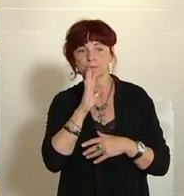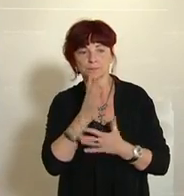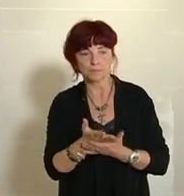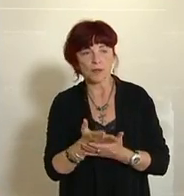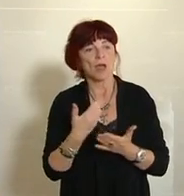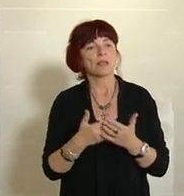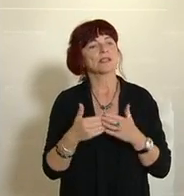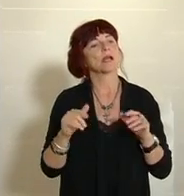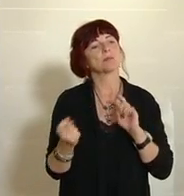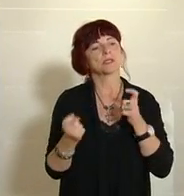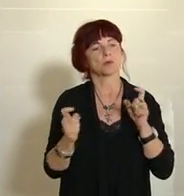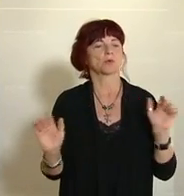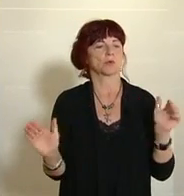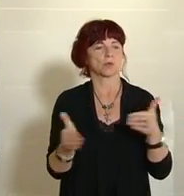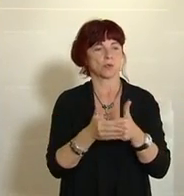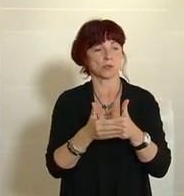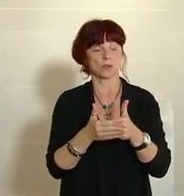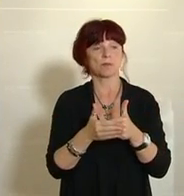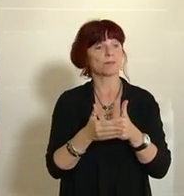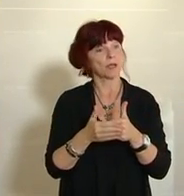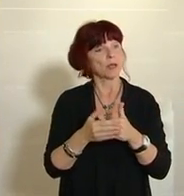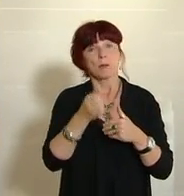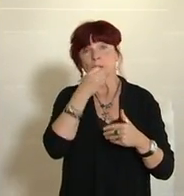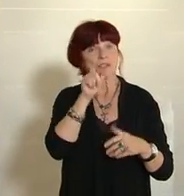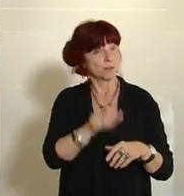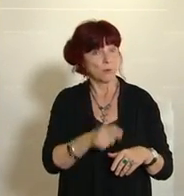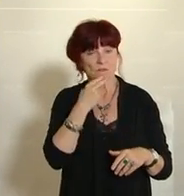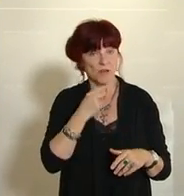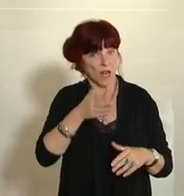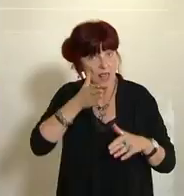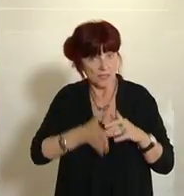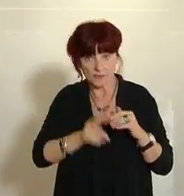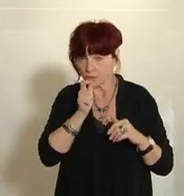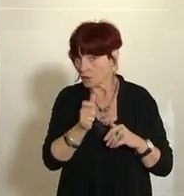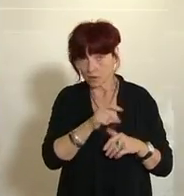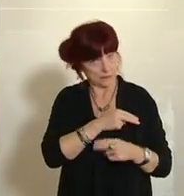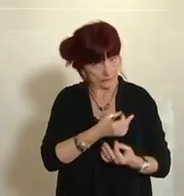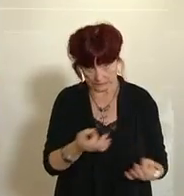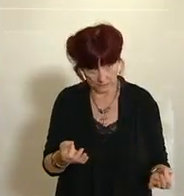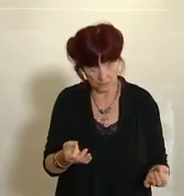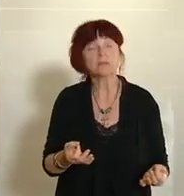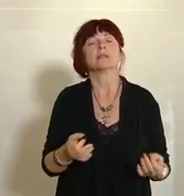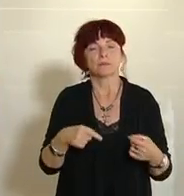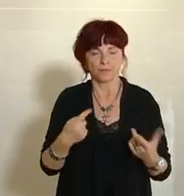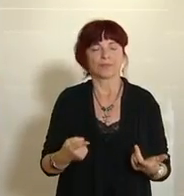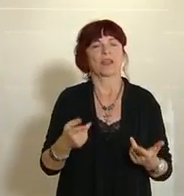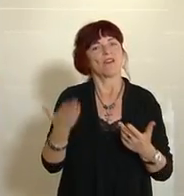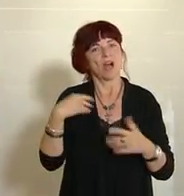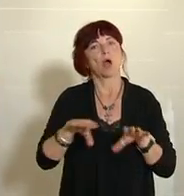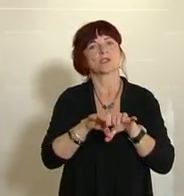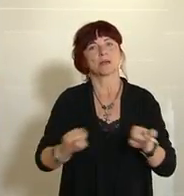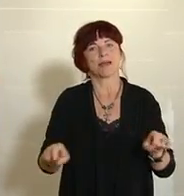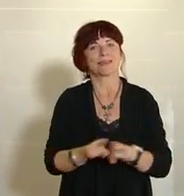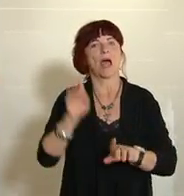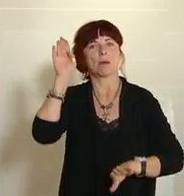Am Präsidium fand soeben ein Vorsitzwechsel statt. Nationalratspräsident Sobotka hat an zweite Präsidentin Bures